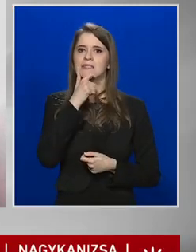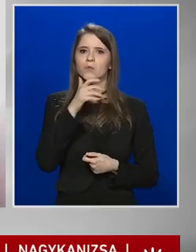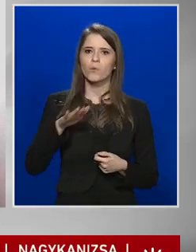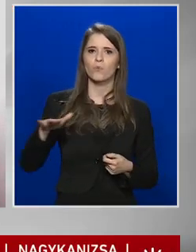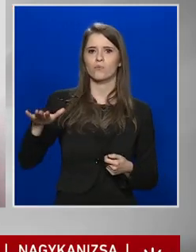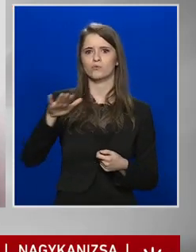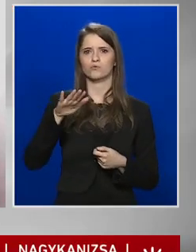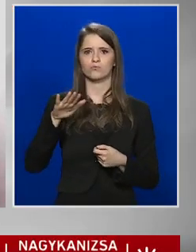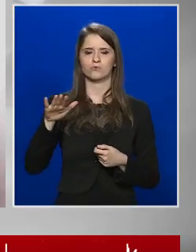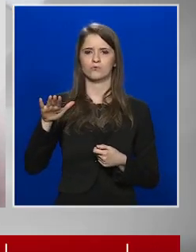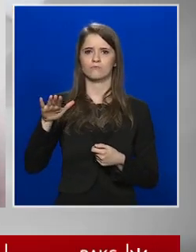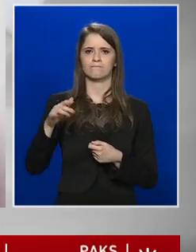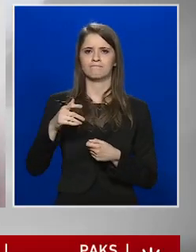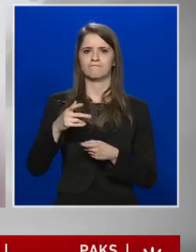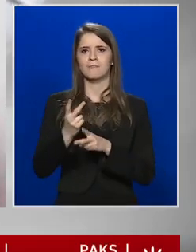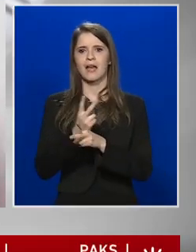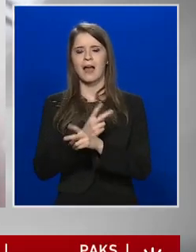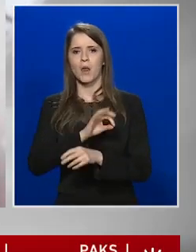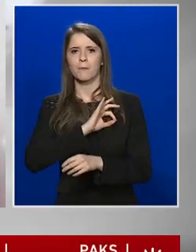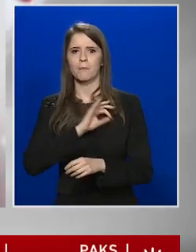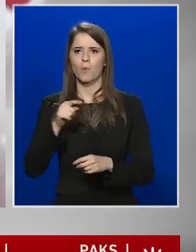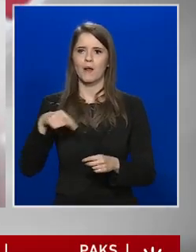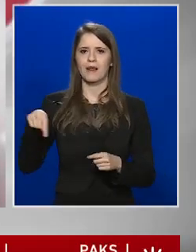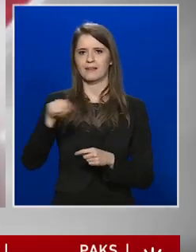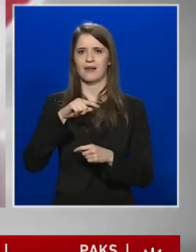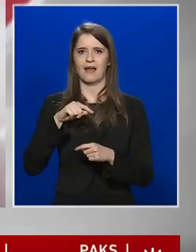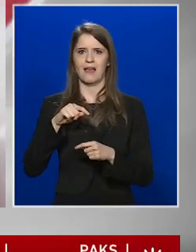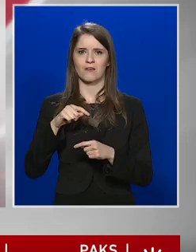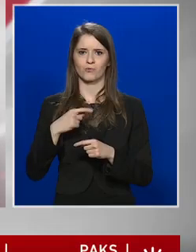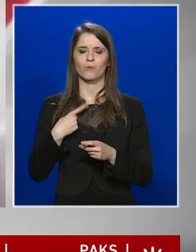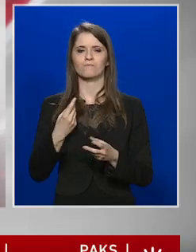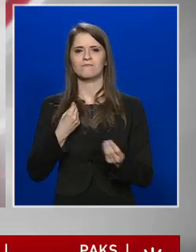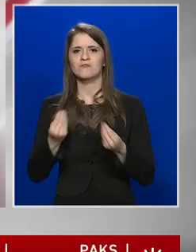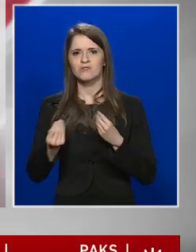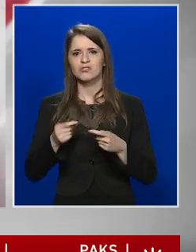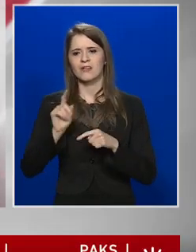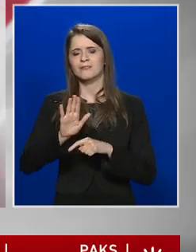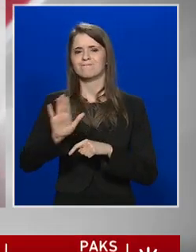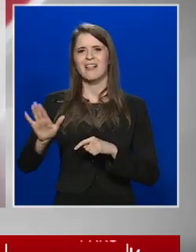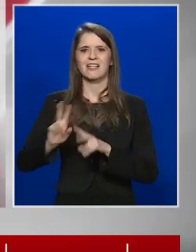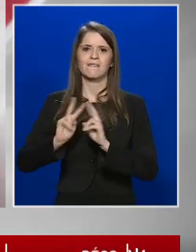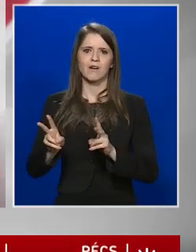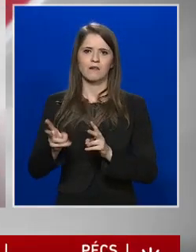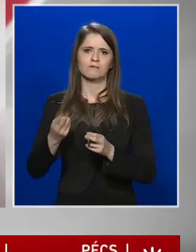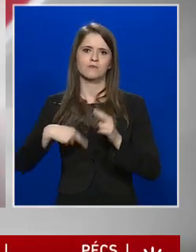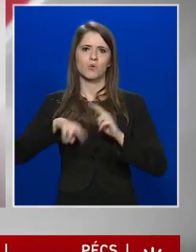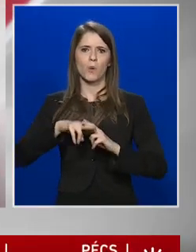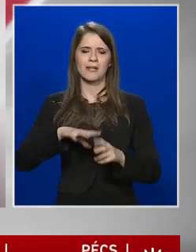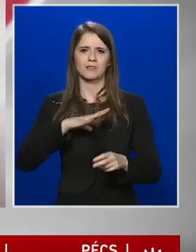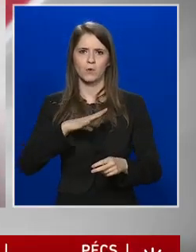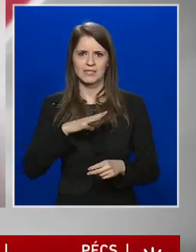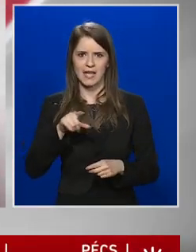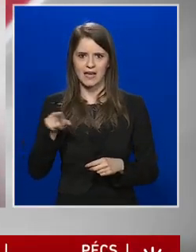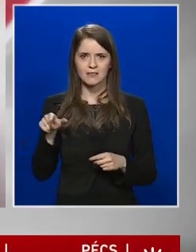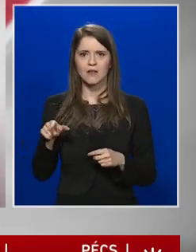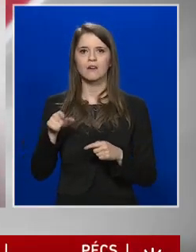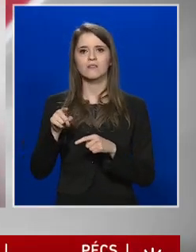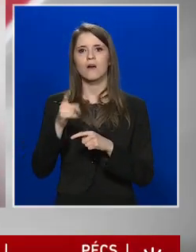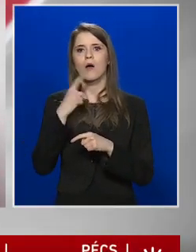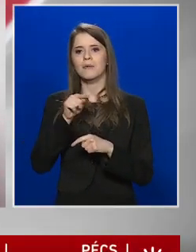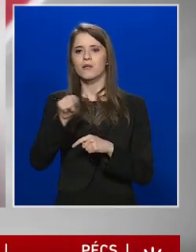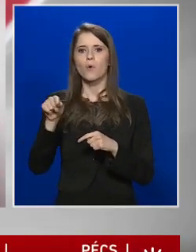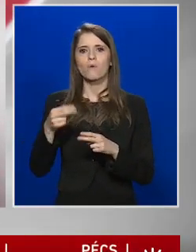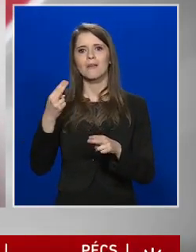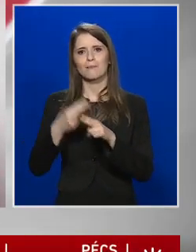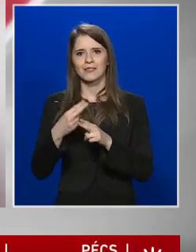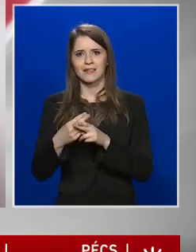állampolgárok viselik azt a többletkockázatot, ami az ő megbetegedésük esetén